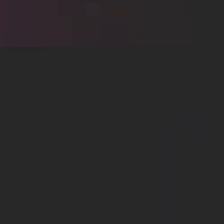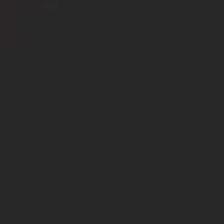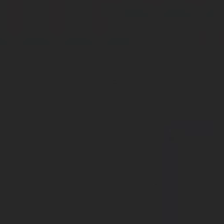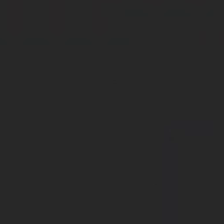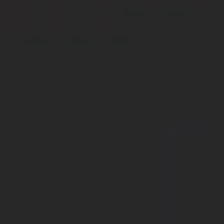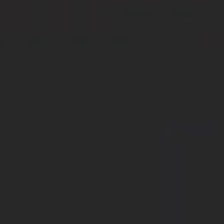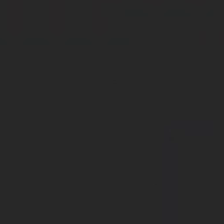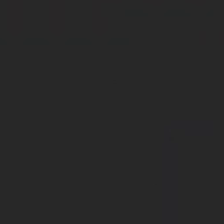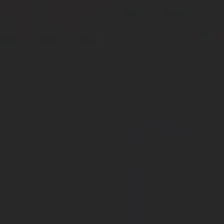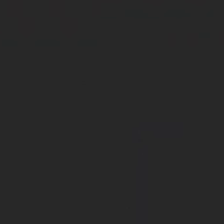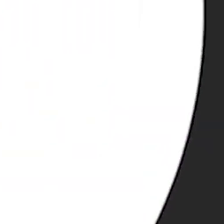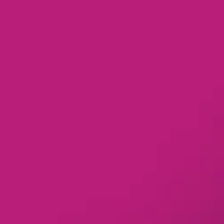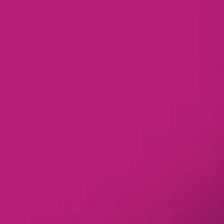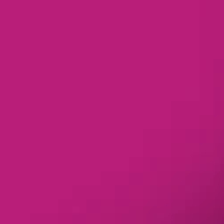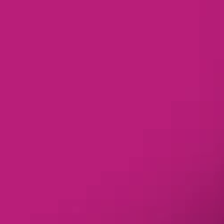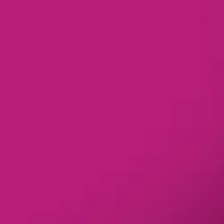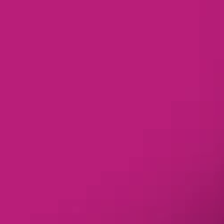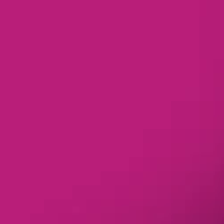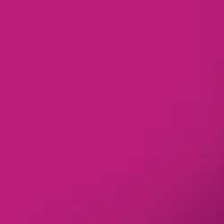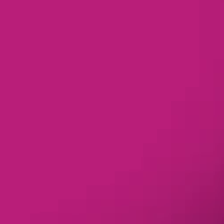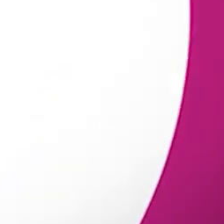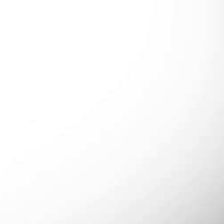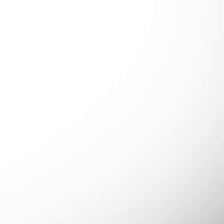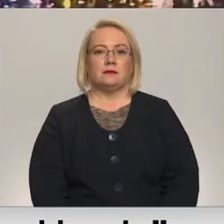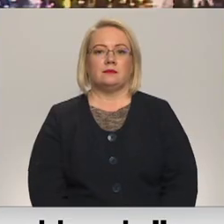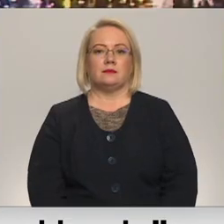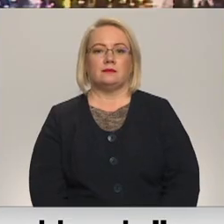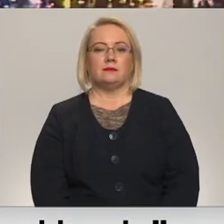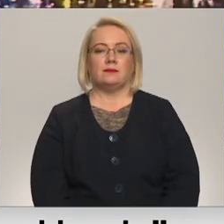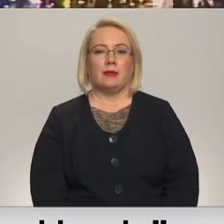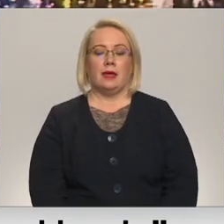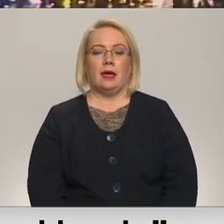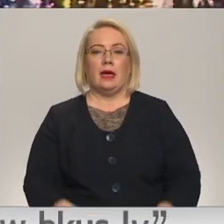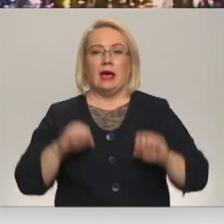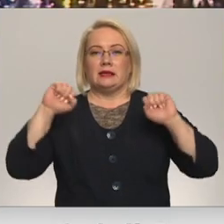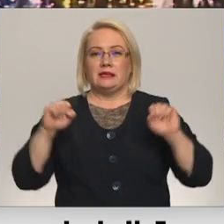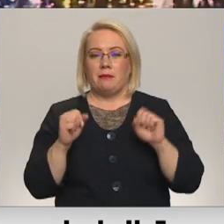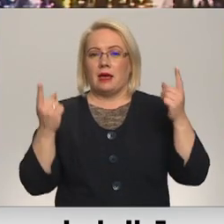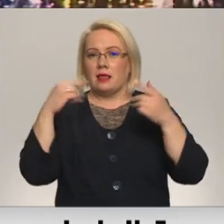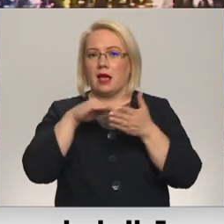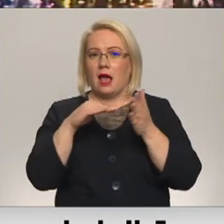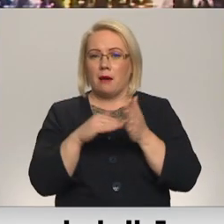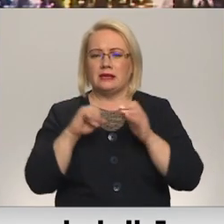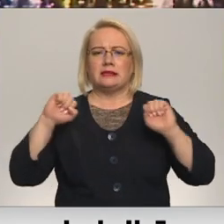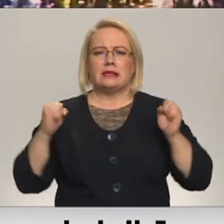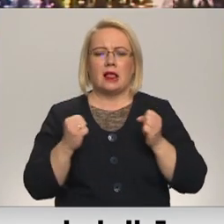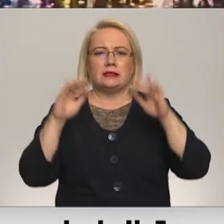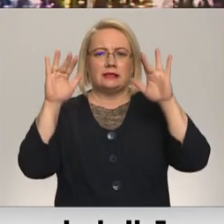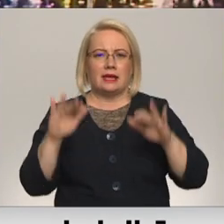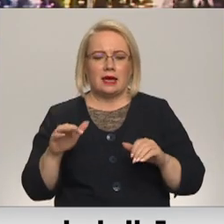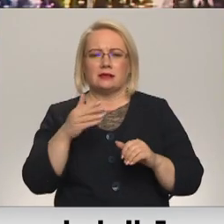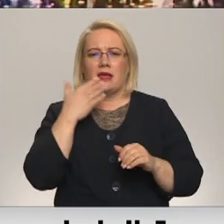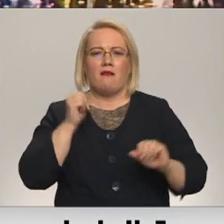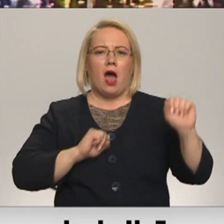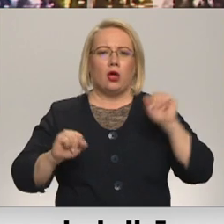Re! Viss ēters ir te! Zemīgi laika apstākļi. Sals un sniegs nav spējuši